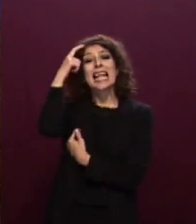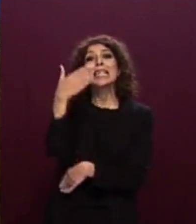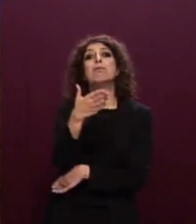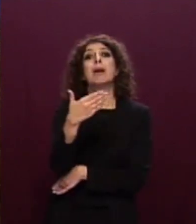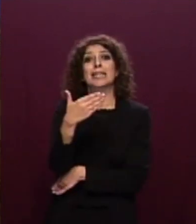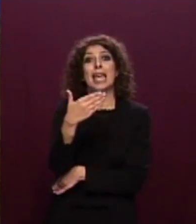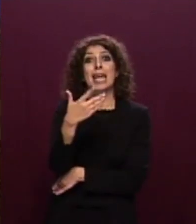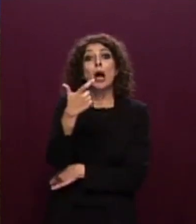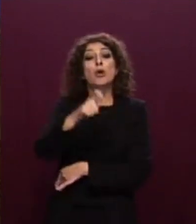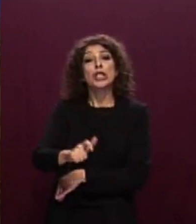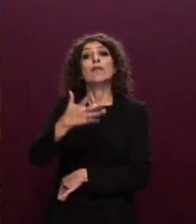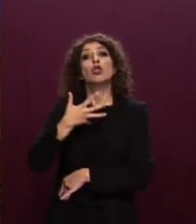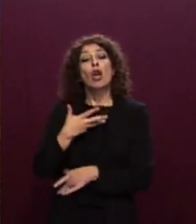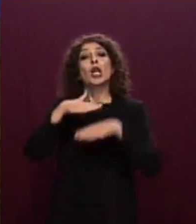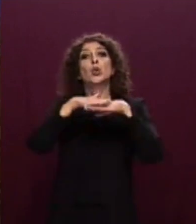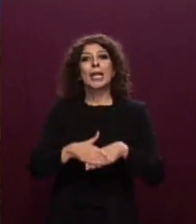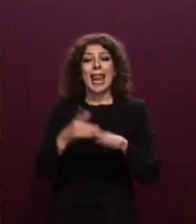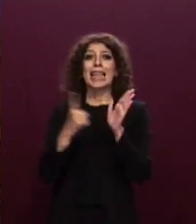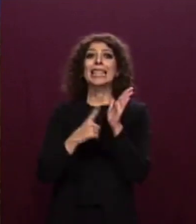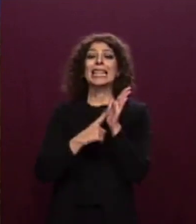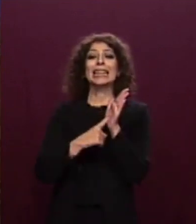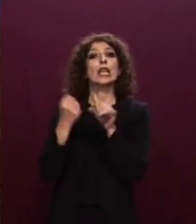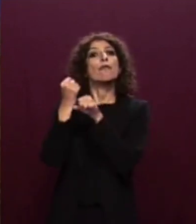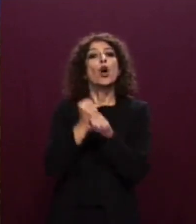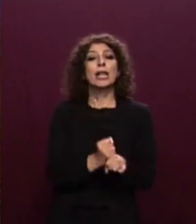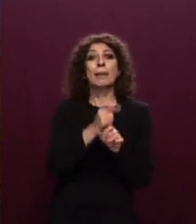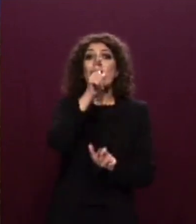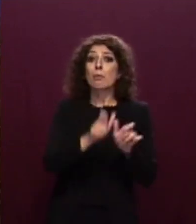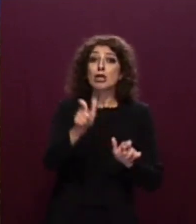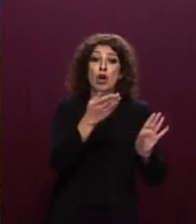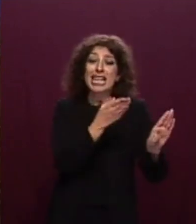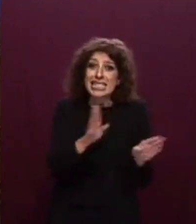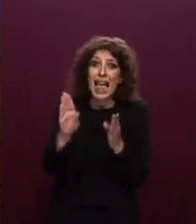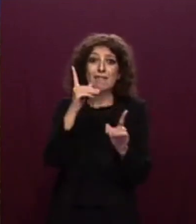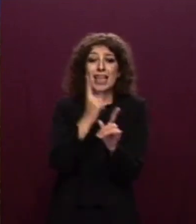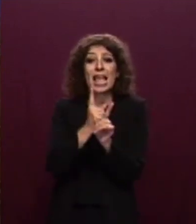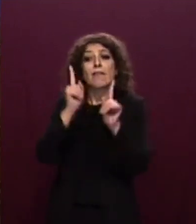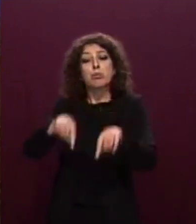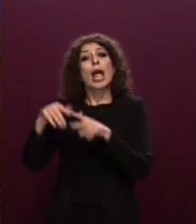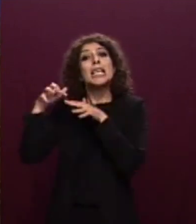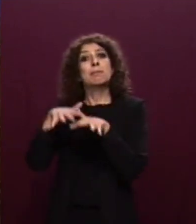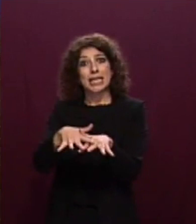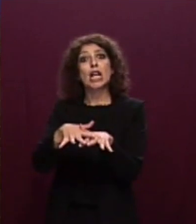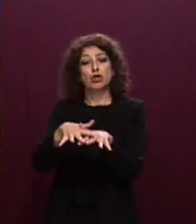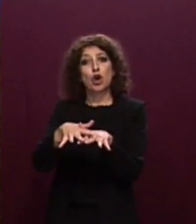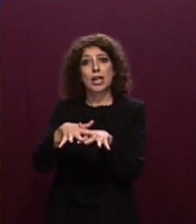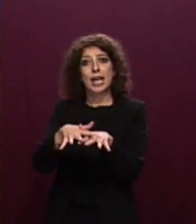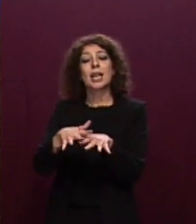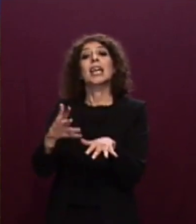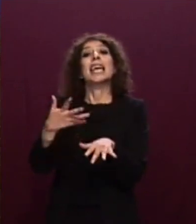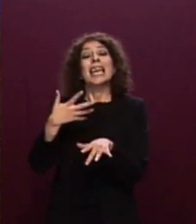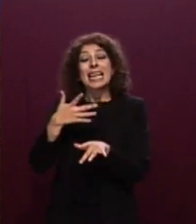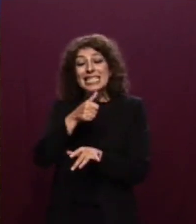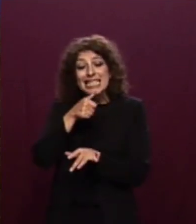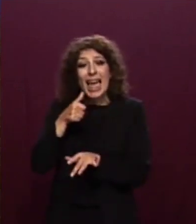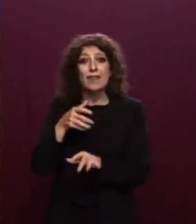della tutela dei diritti fondamentali delle persone salvate, sia ai fini dell'individuazione di un appropriato place of safety.